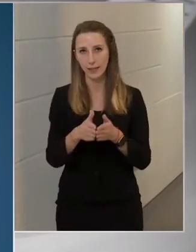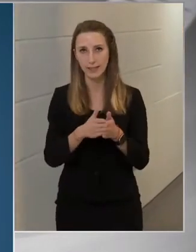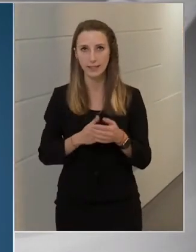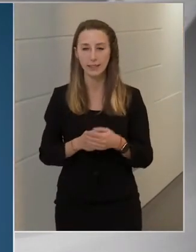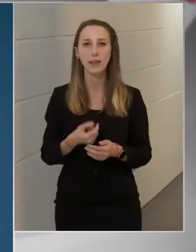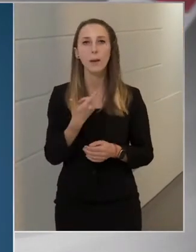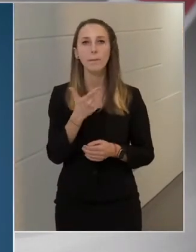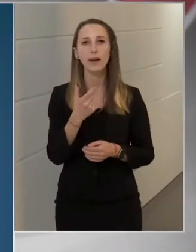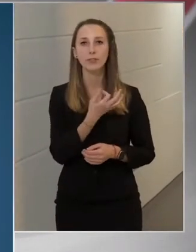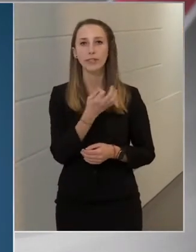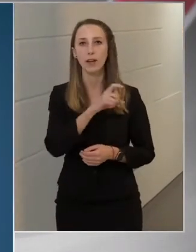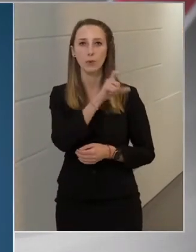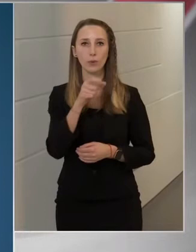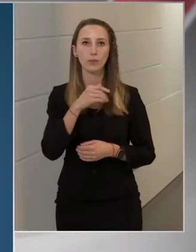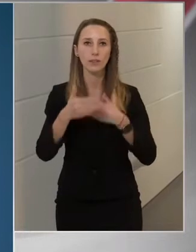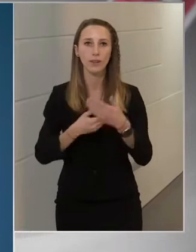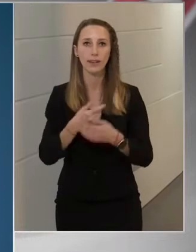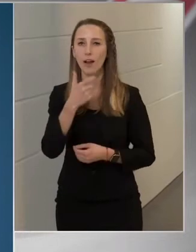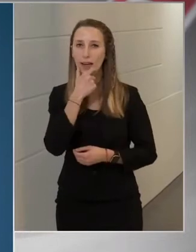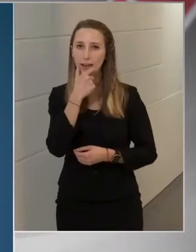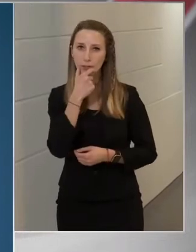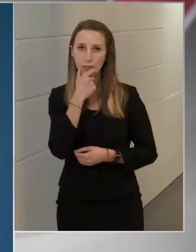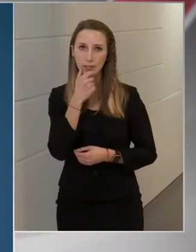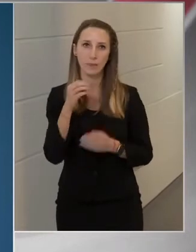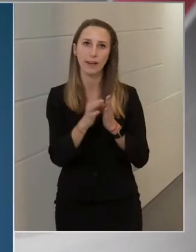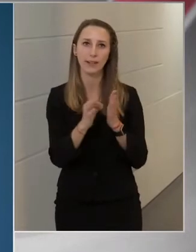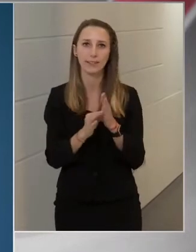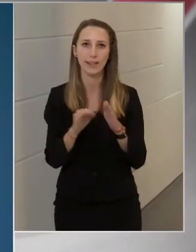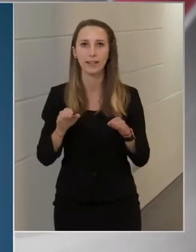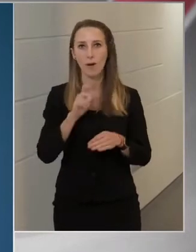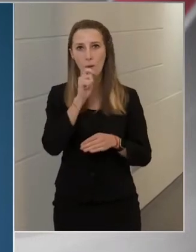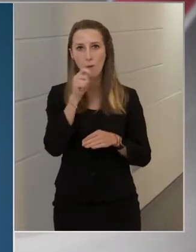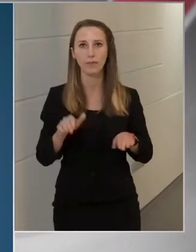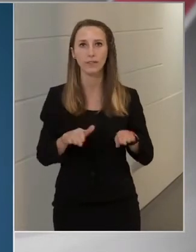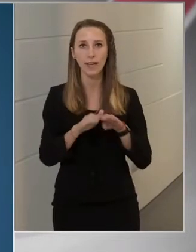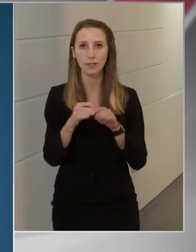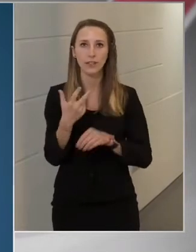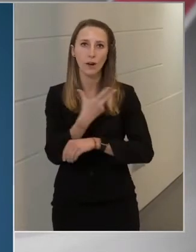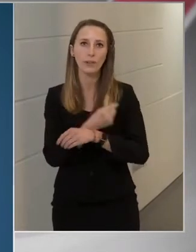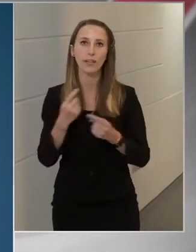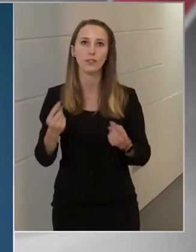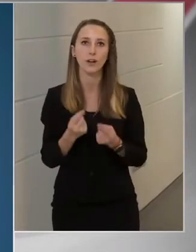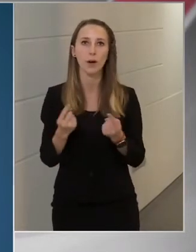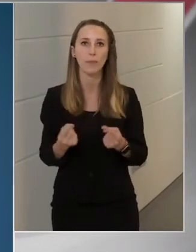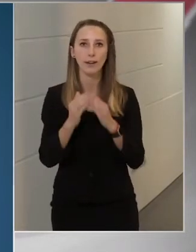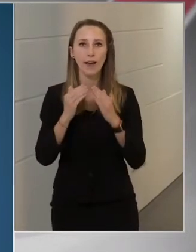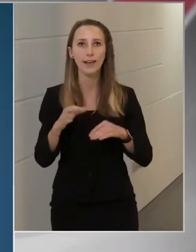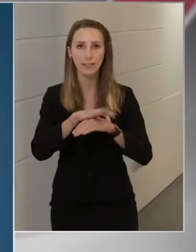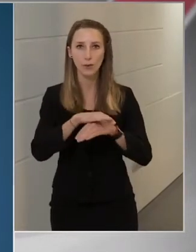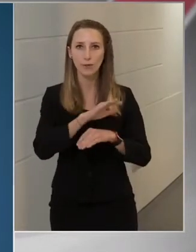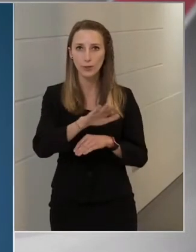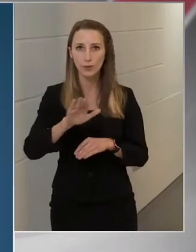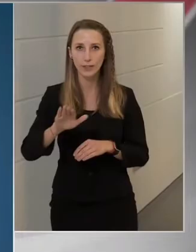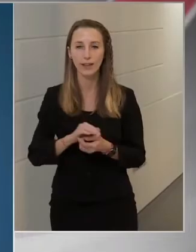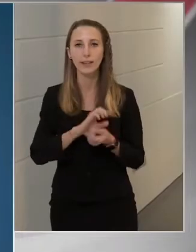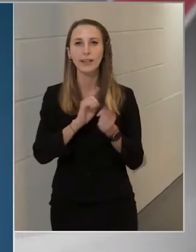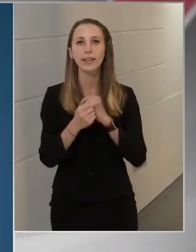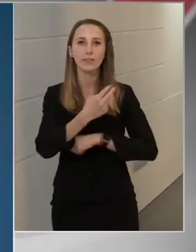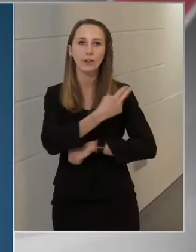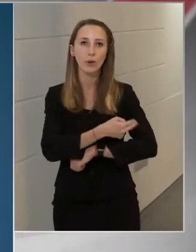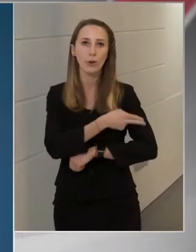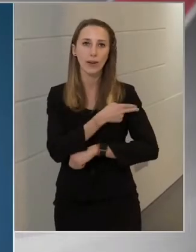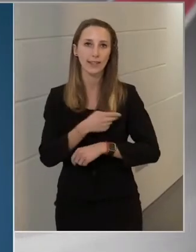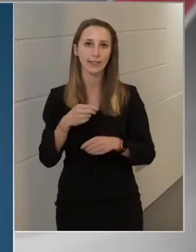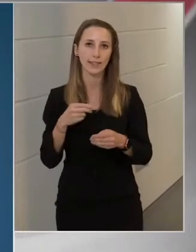Második napja zajlik a legidősebb regisztrált honfitársainknak az oltási kampánya a házi orvosoknál, illetve a kórházi